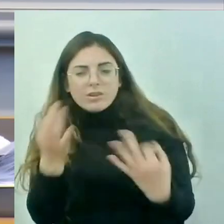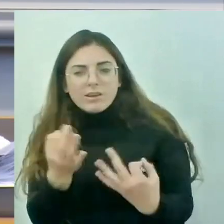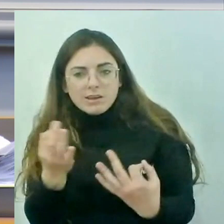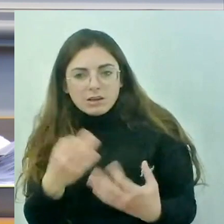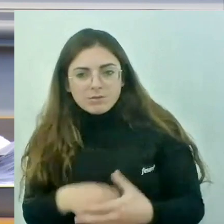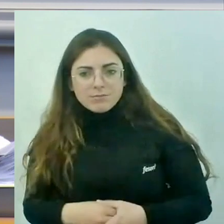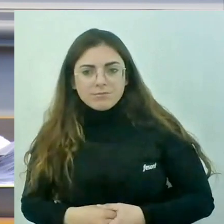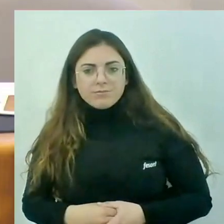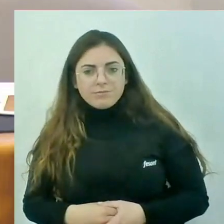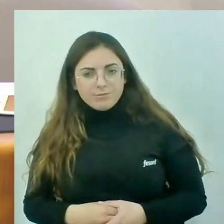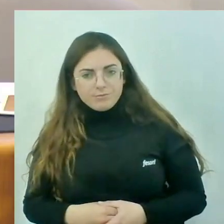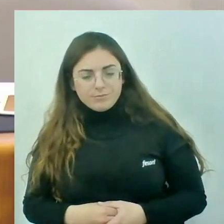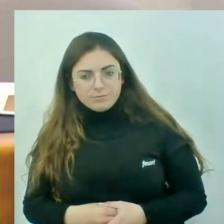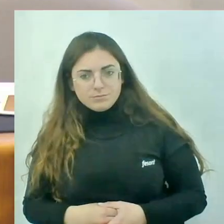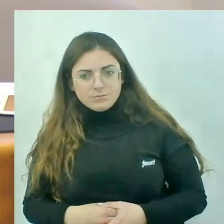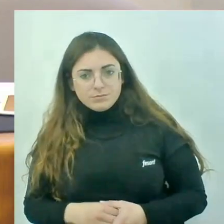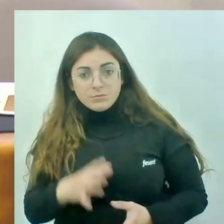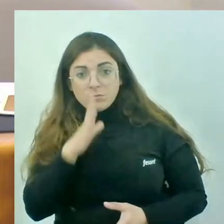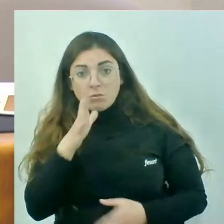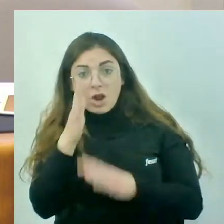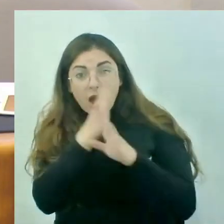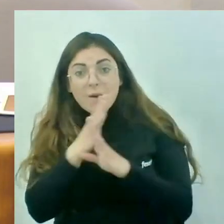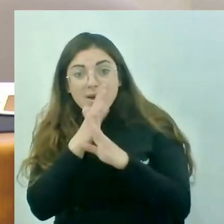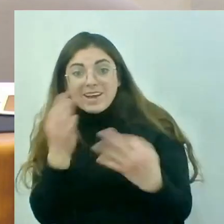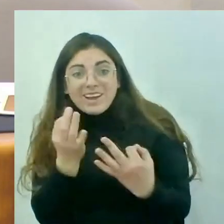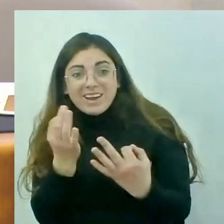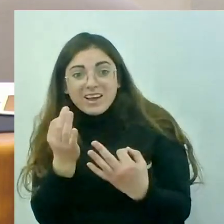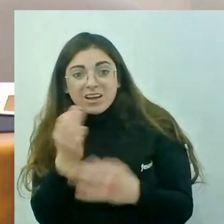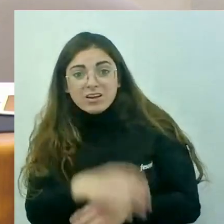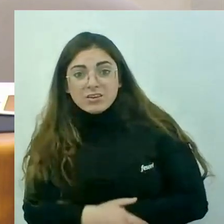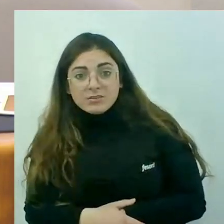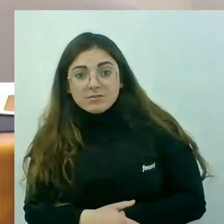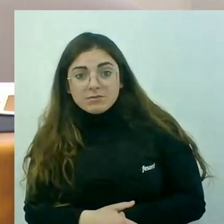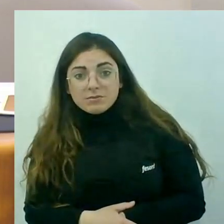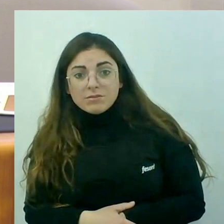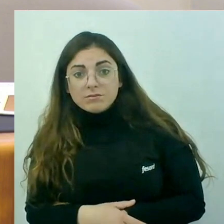porten tota la vida amagant. Què amaguen vostès darrere de la bandera? Ho mostrem, què amaguen darrere de bandera?